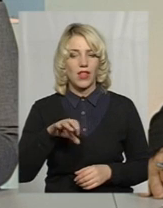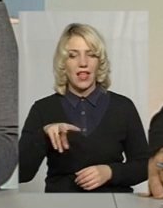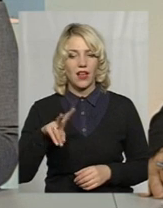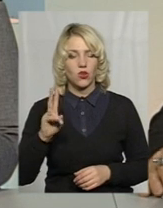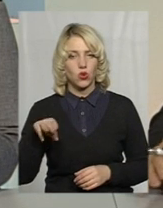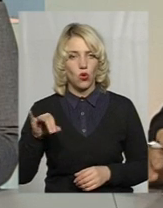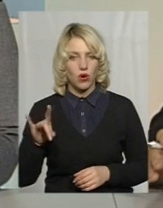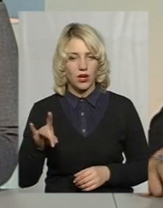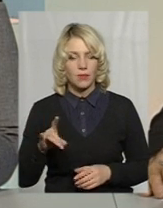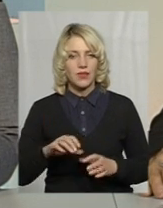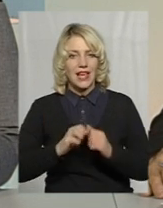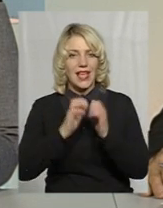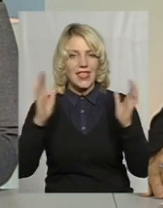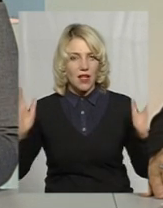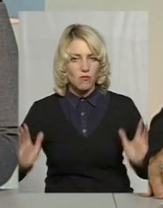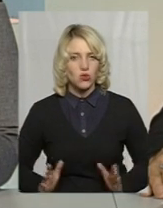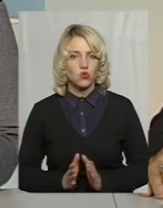ємністю…